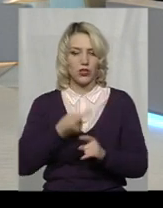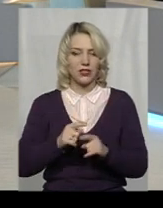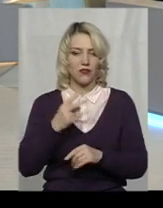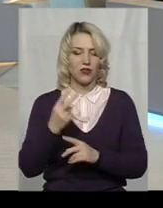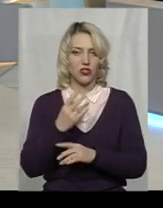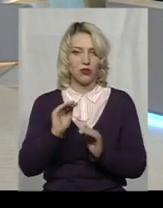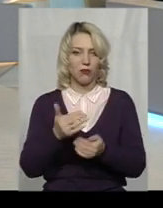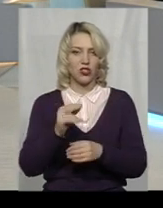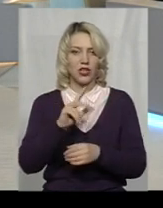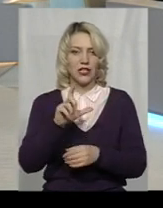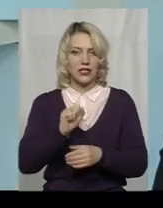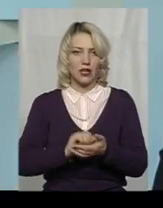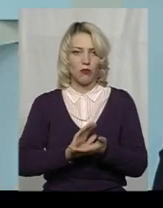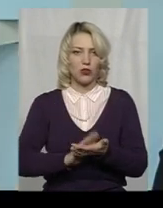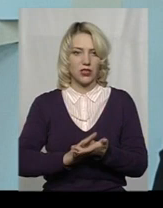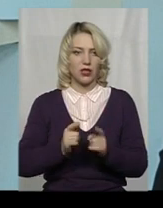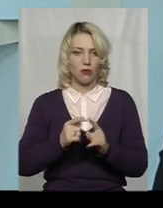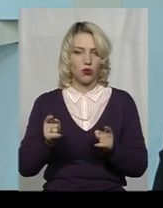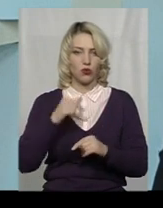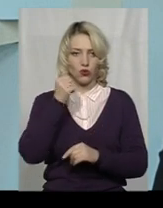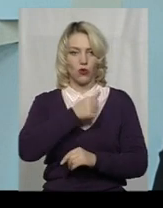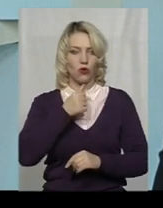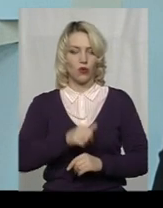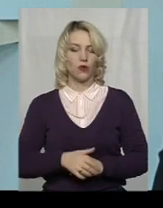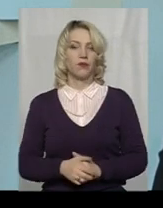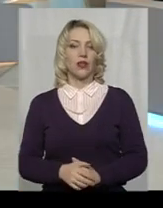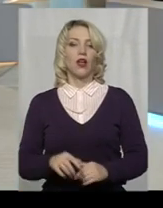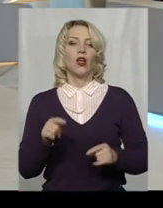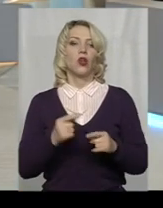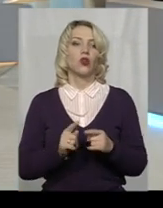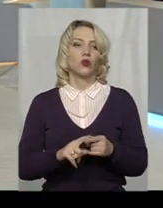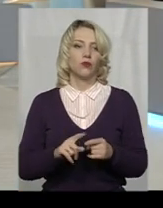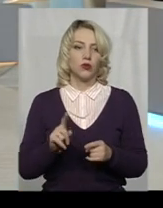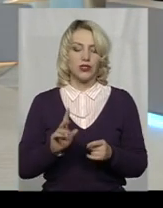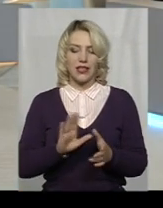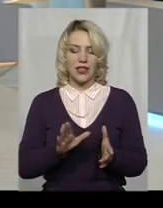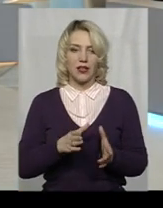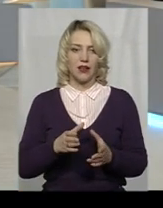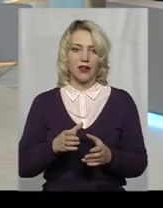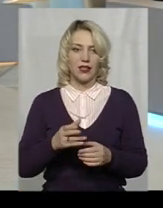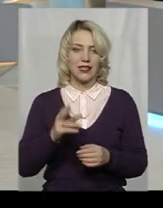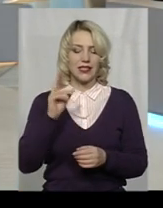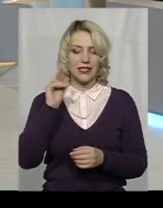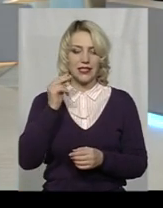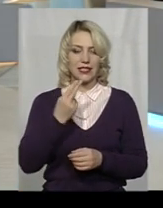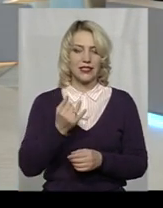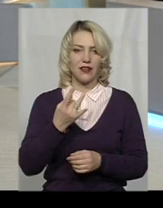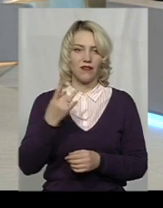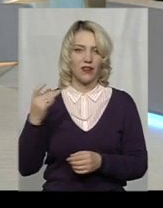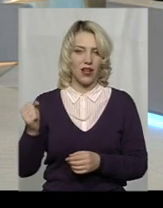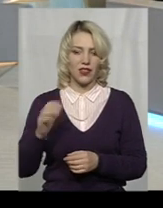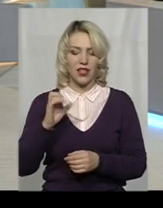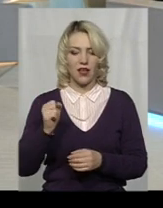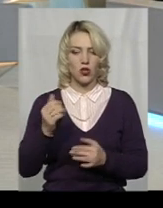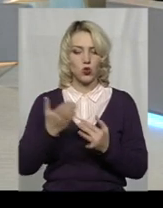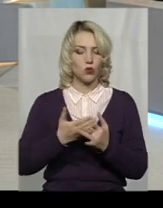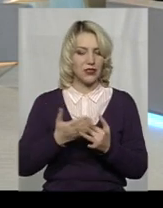суті, за показники поточного року. Тобто, то не позначилося, це йдеться про субсидії, не позначилося то на освіті. Звичайно.